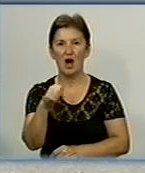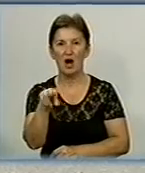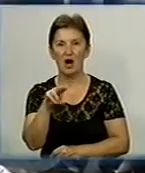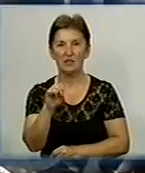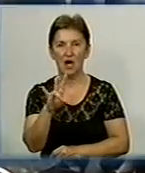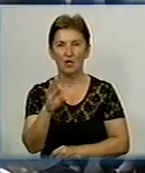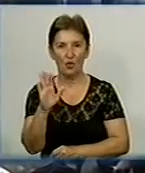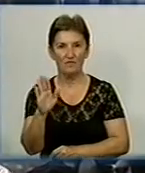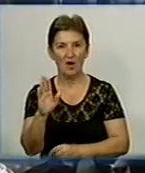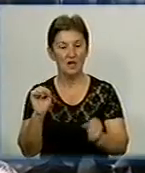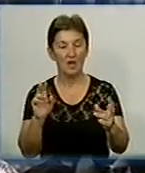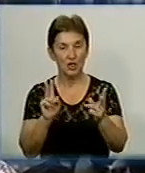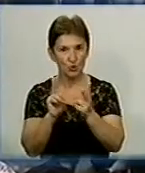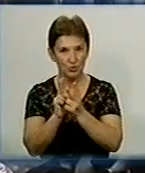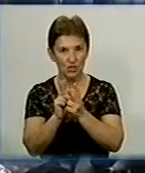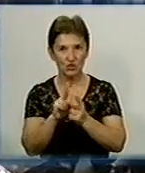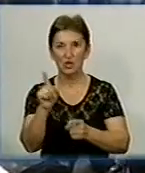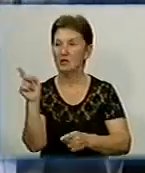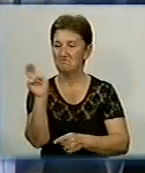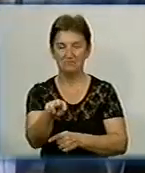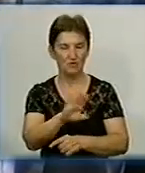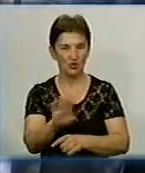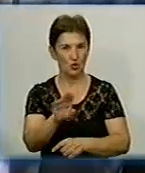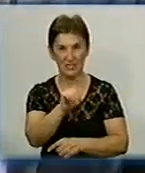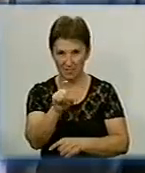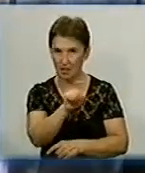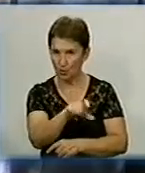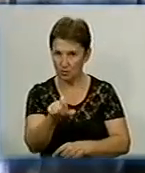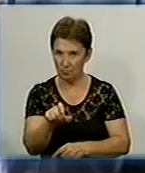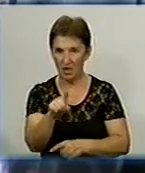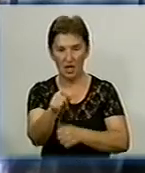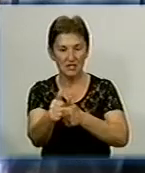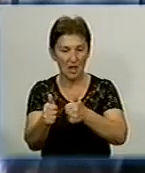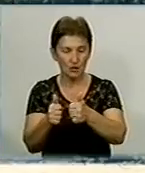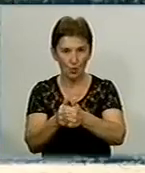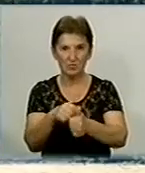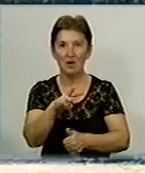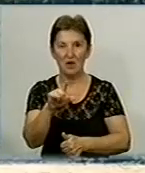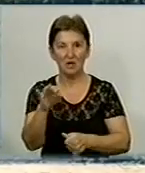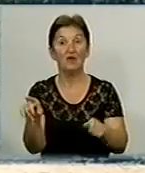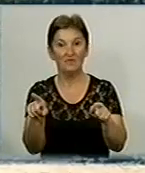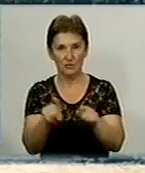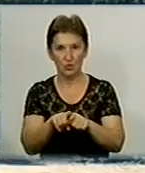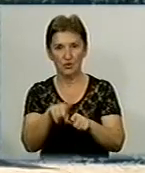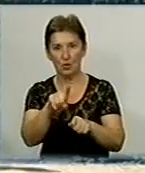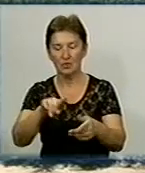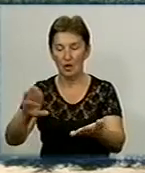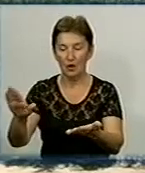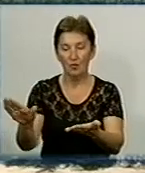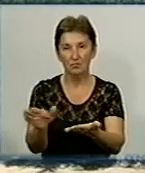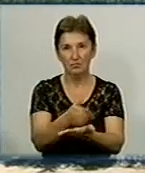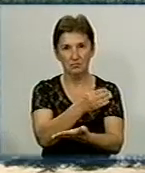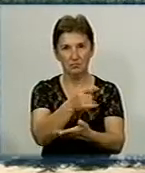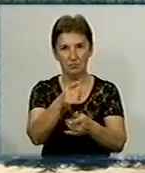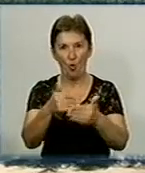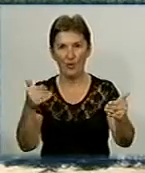зустріч з жителями будинків Пояновського забудовник так і не прийшов. Та, за словами заступника мера, в найближчі дні він все ж звільнить газонну частину вулиці від